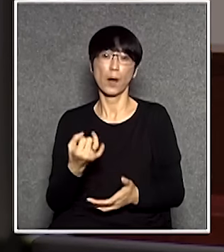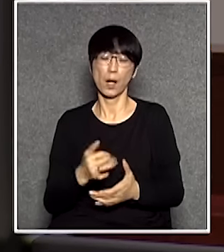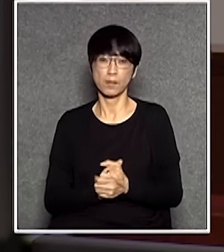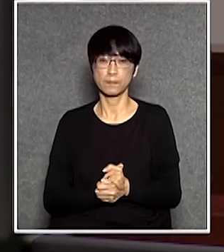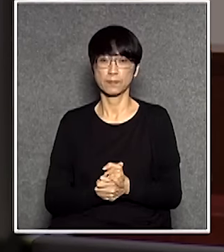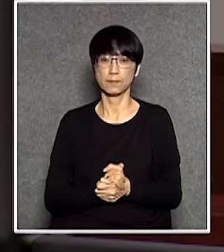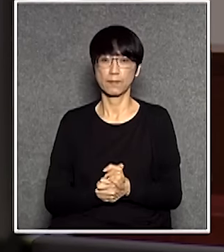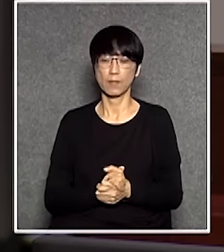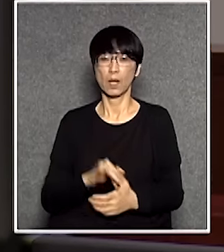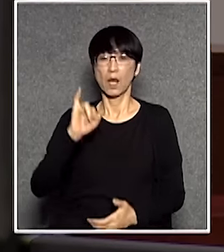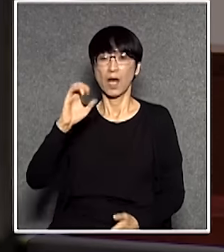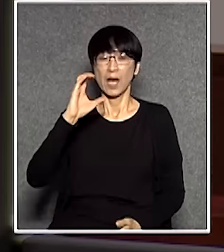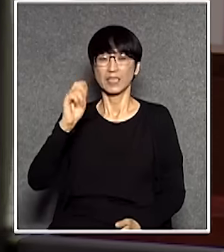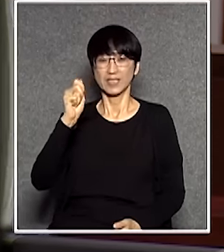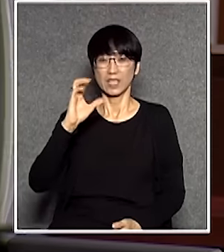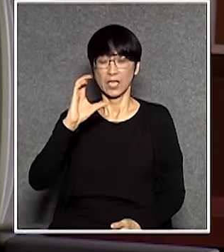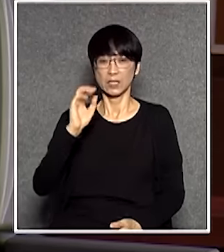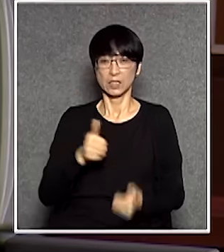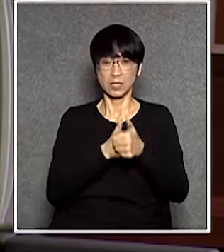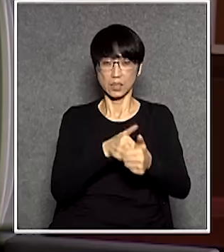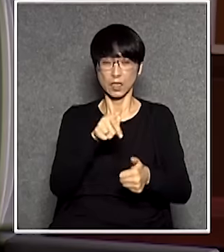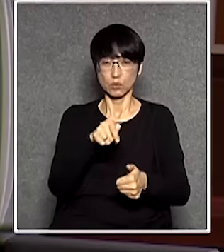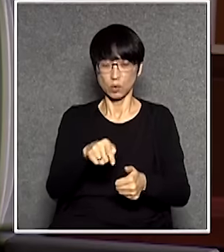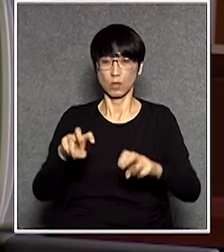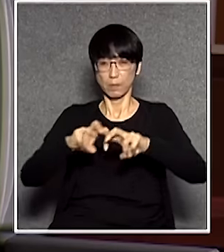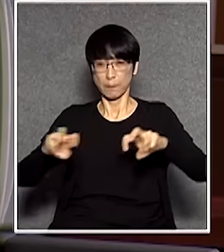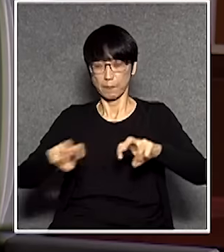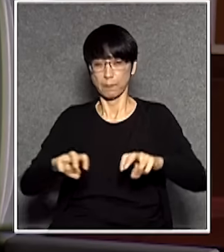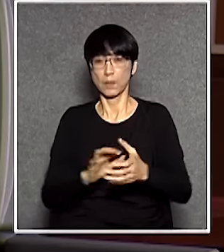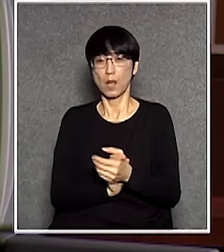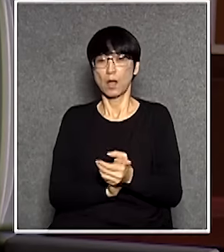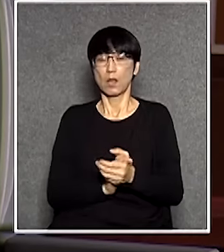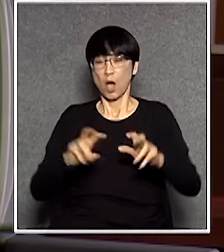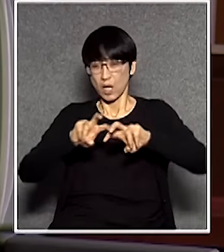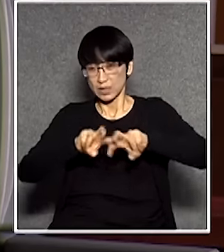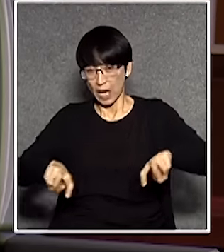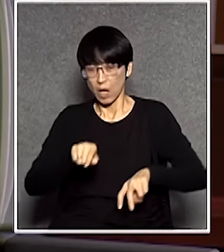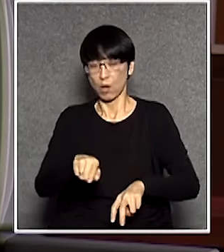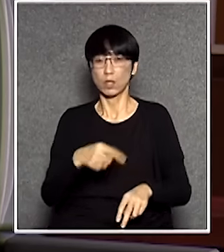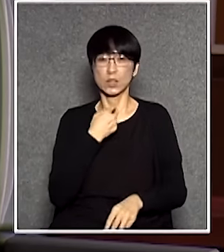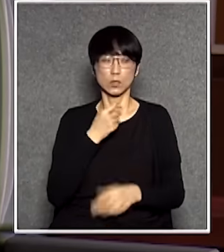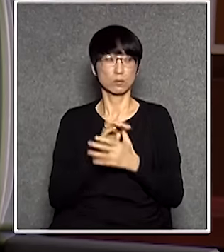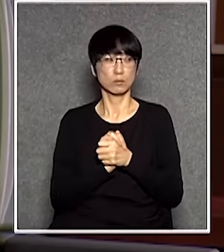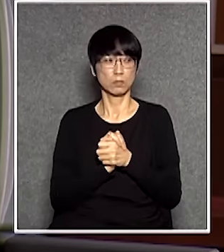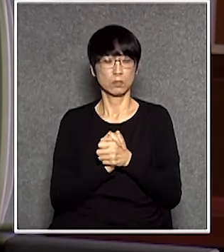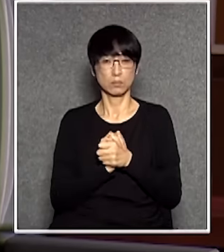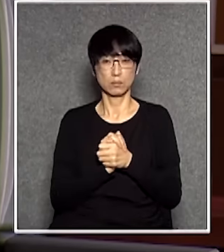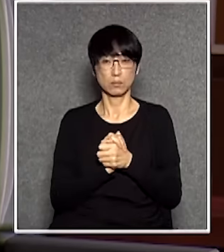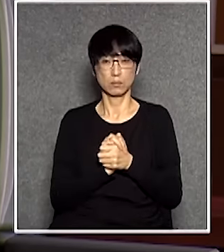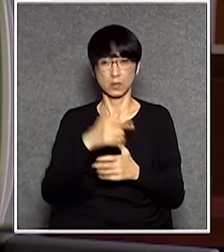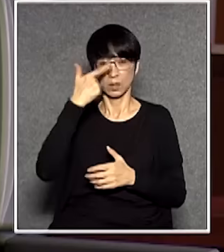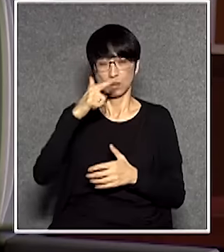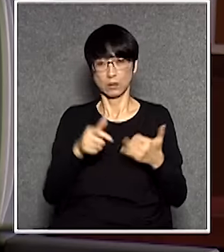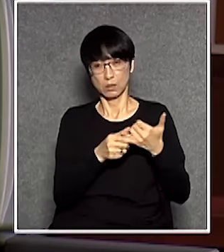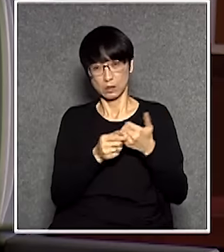所以ICAC是應該根據帳委會的報告立案調查是不是怎麼可以這樣呢你新系統延遲